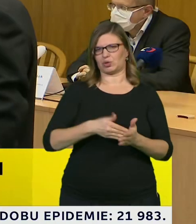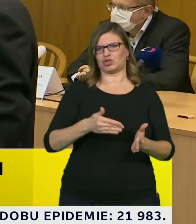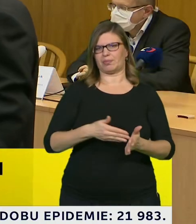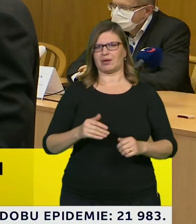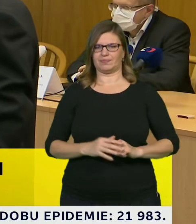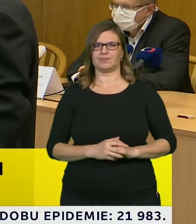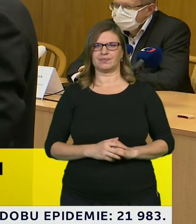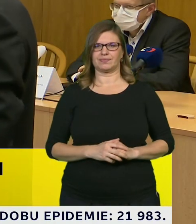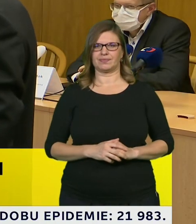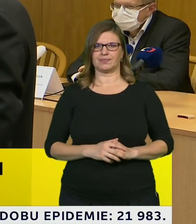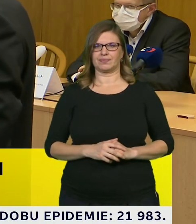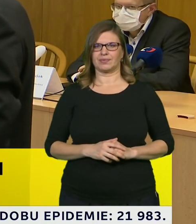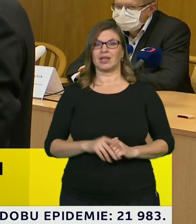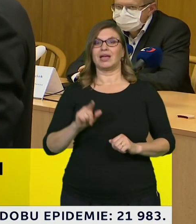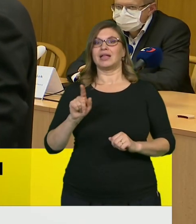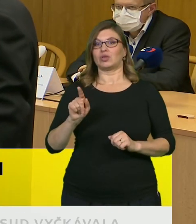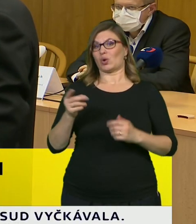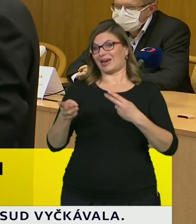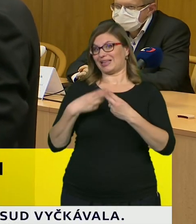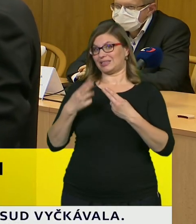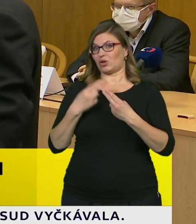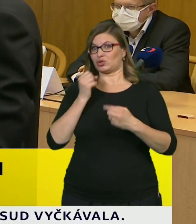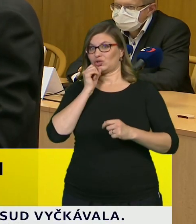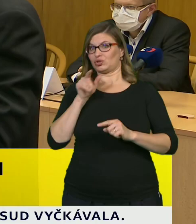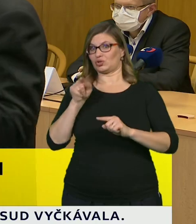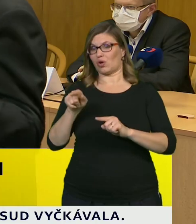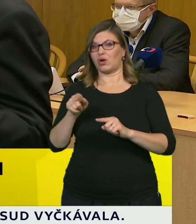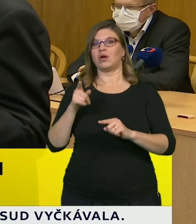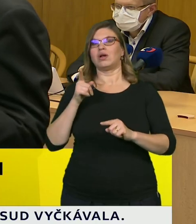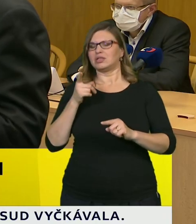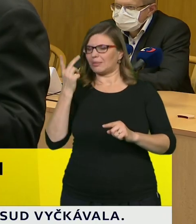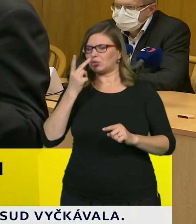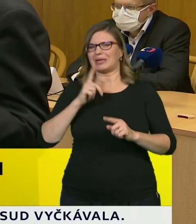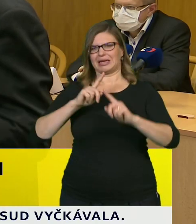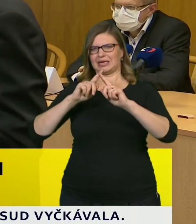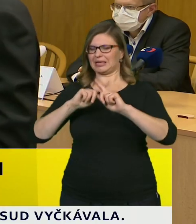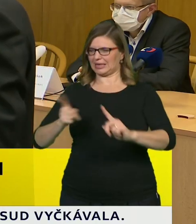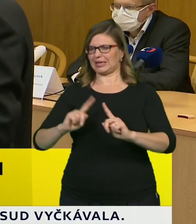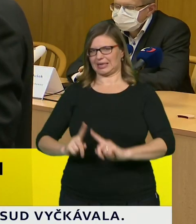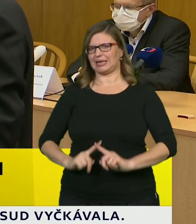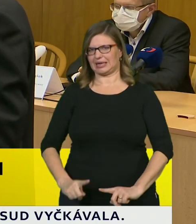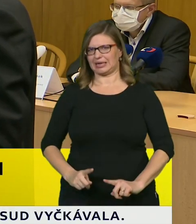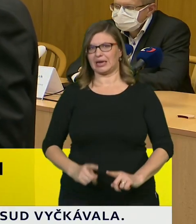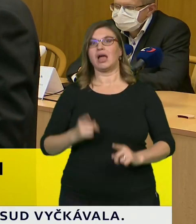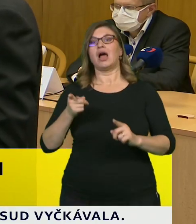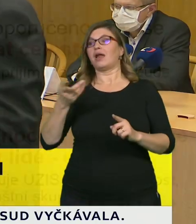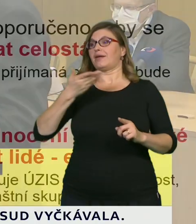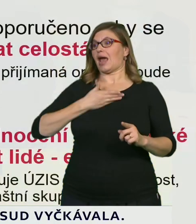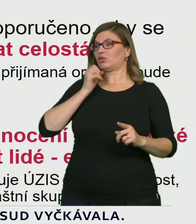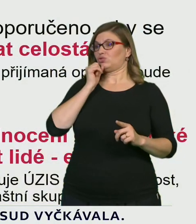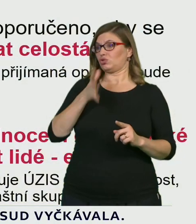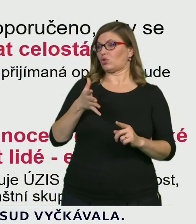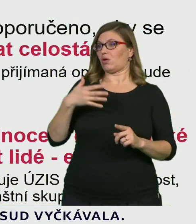U hodnot indexu rizika je třeba počítat s variabilitou a s tím, že každé rizikové skóre může být zranitelné. A